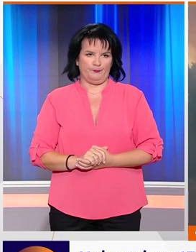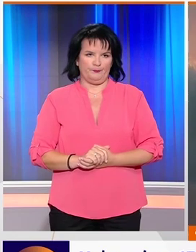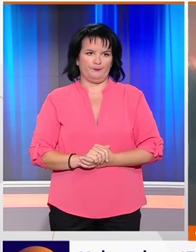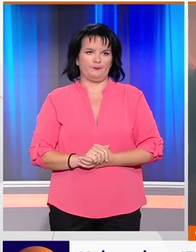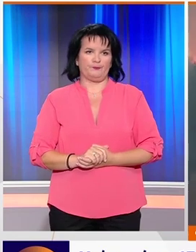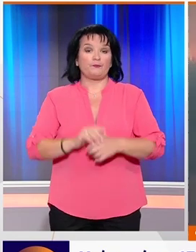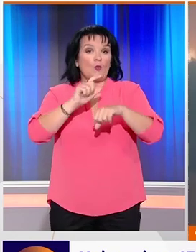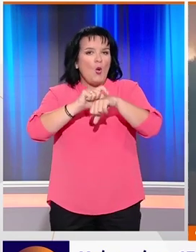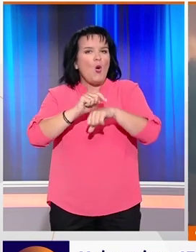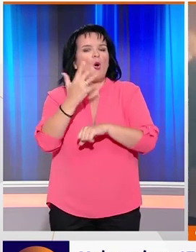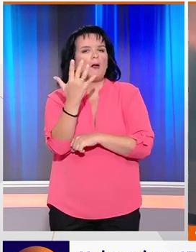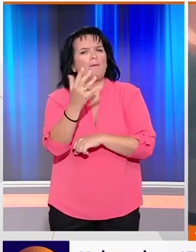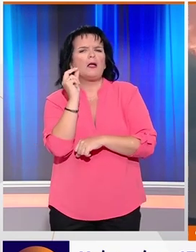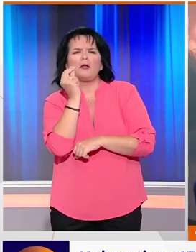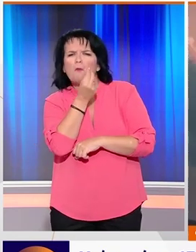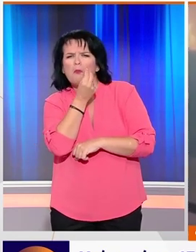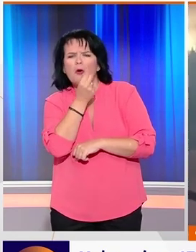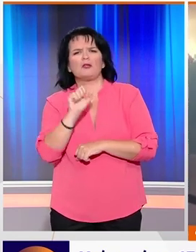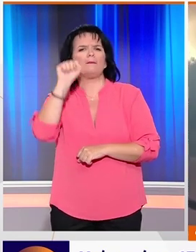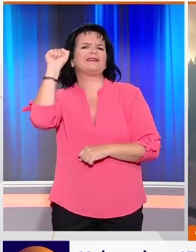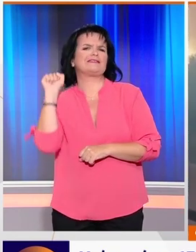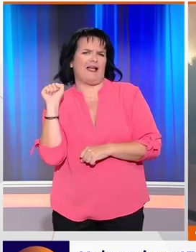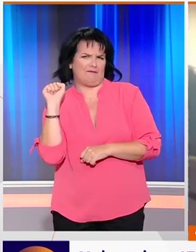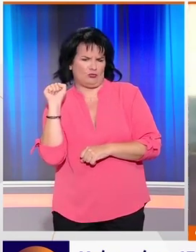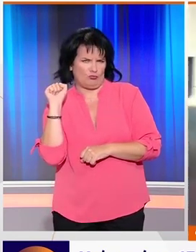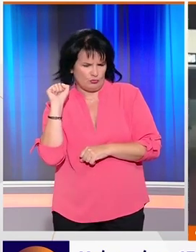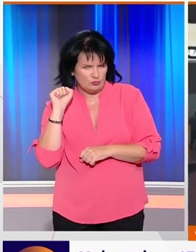Η ώρα είναι πέντε περίπου το απόγευμα του Σαββάτου.